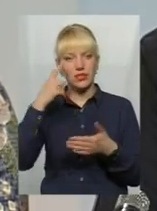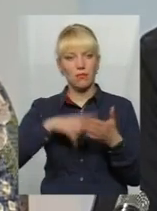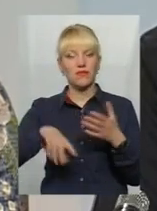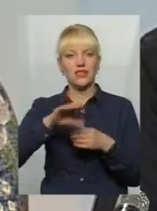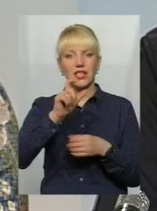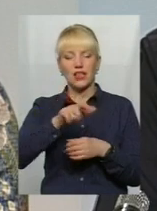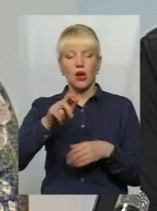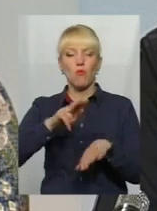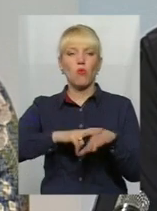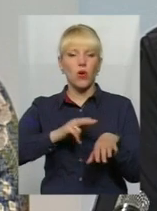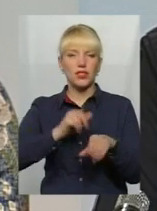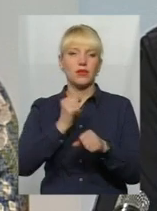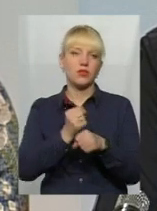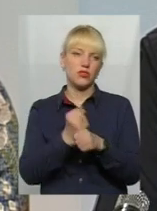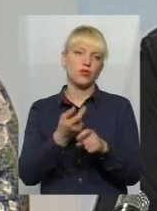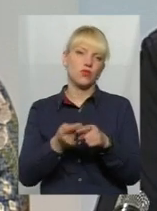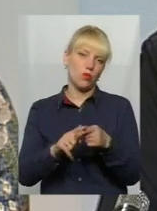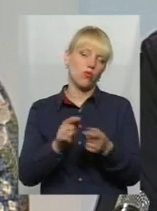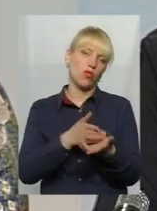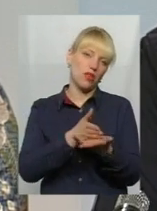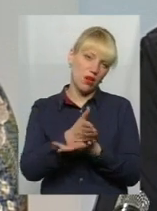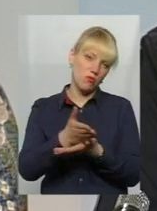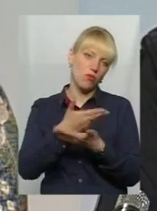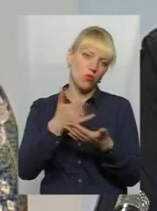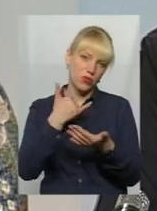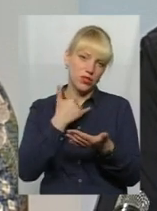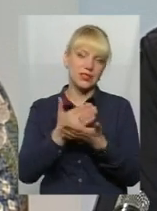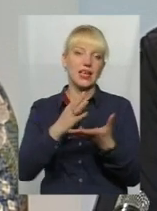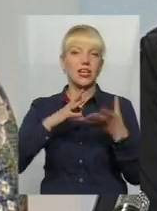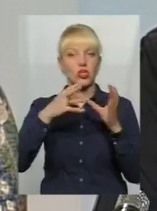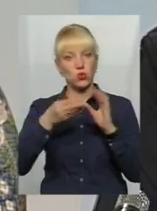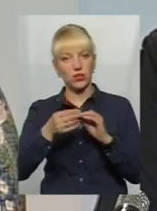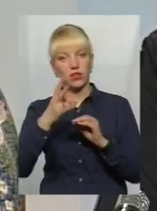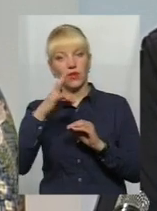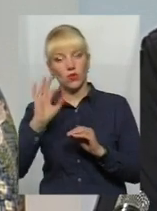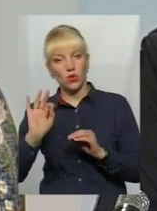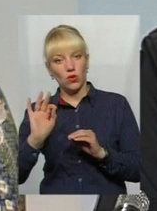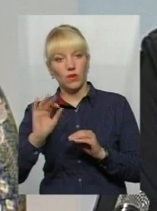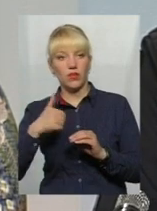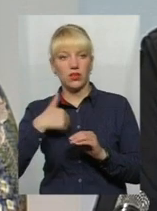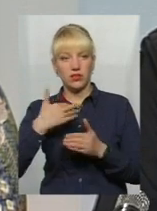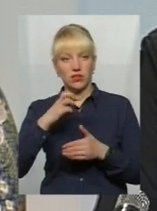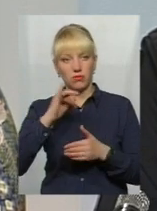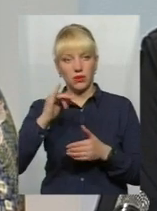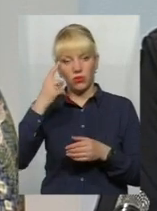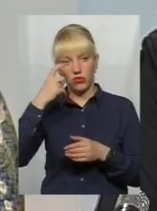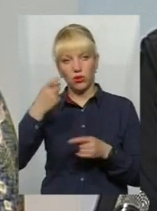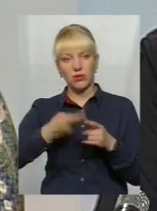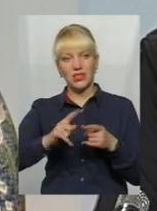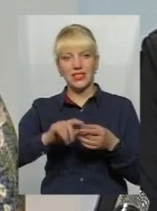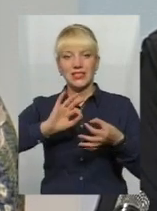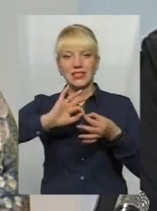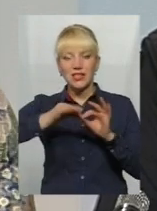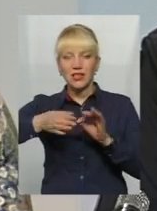що органи поліції працюють в цьому напрямку. Ми маємо певні результати, але я хотів би повідомити, знову таки, що це є більш